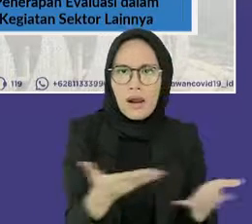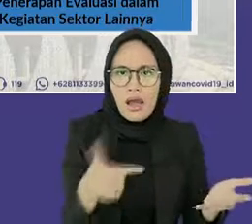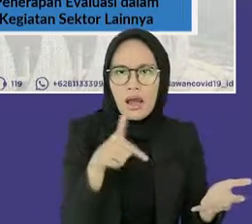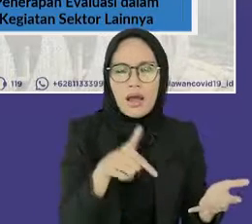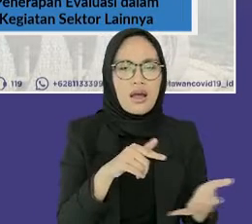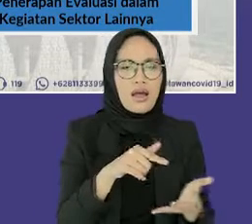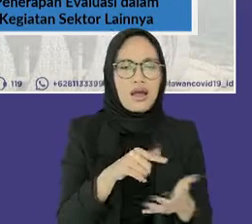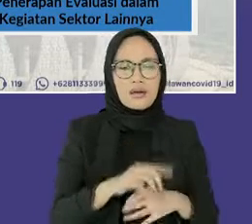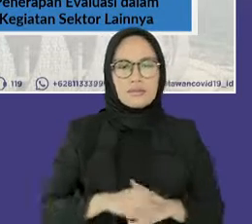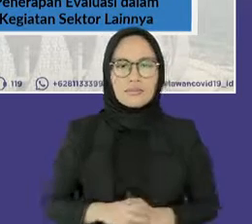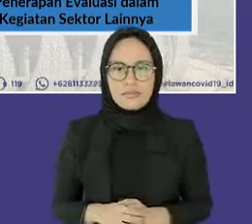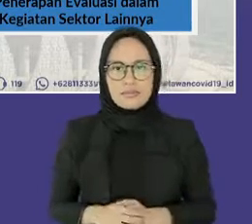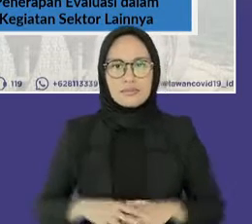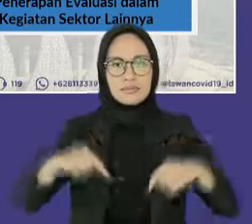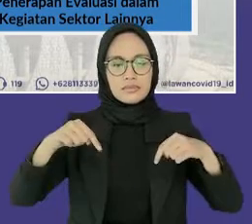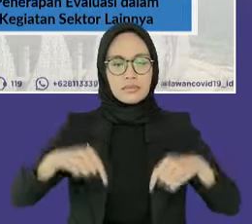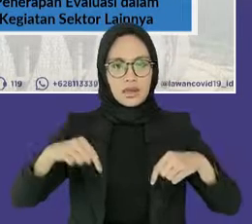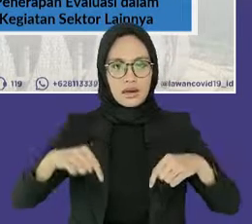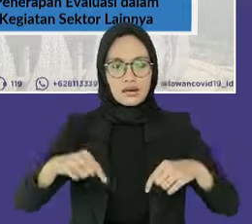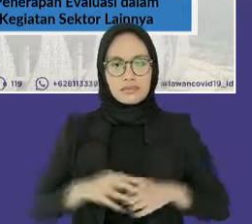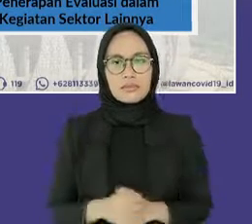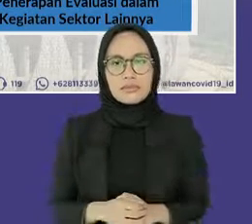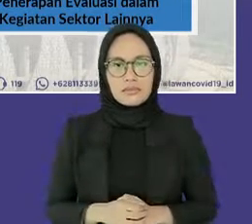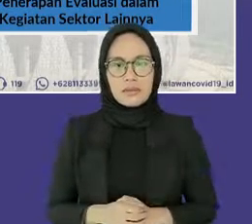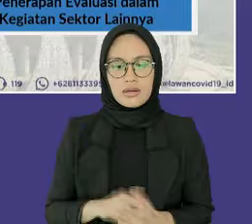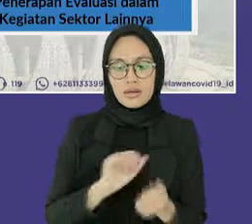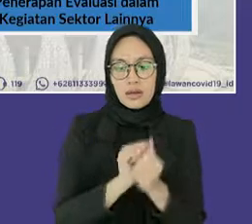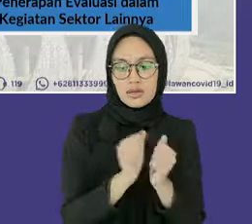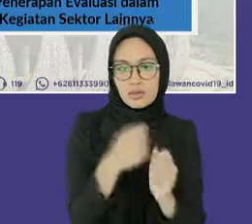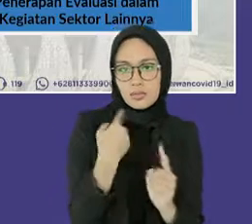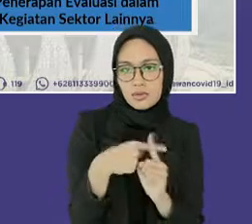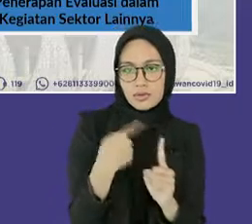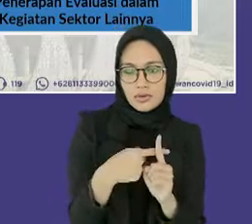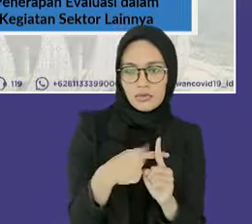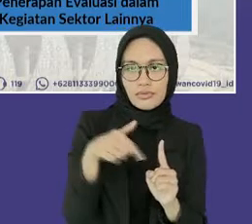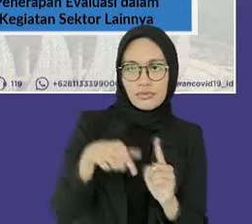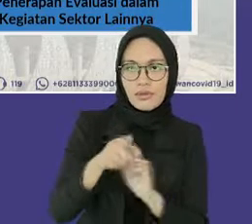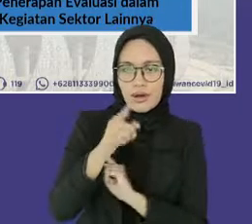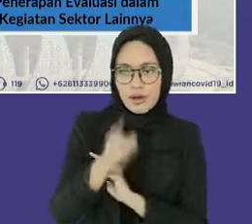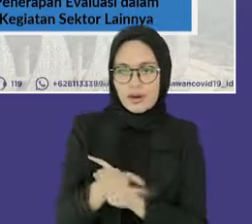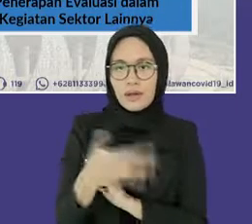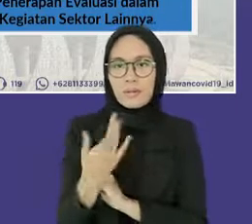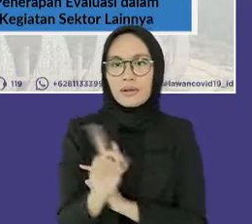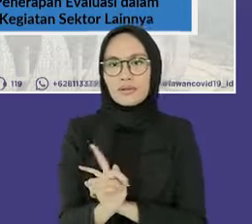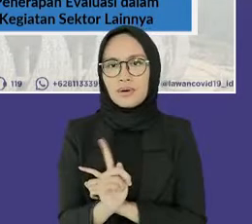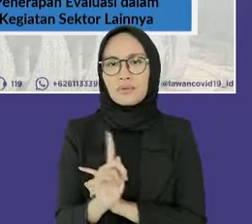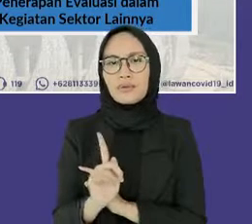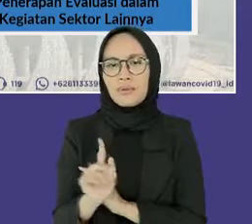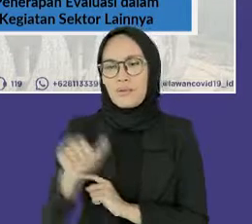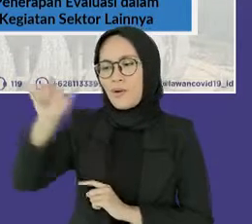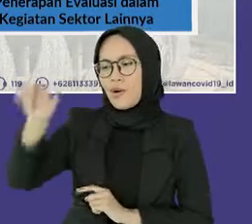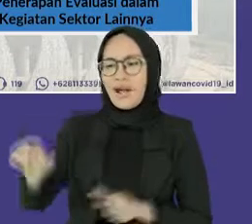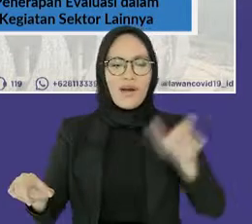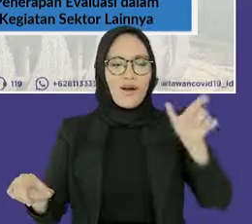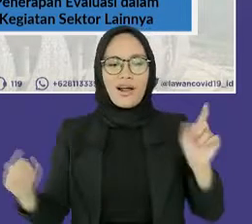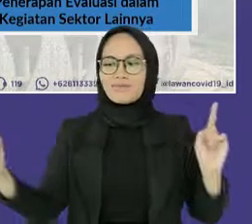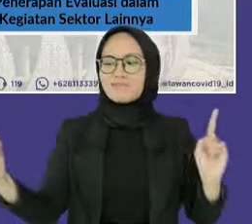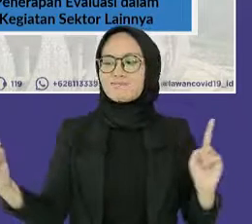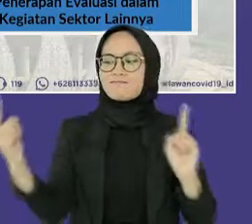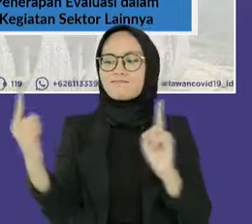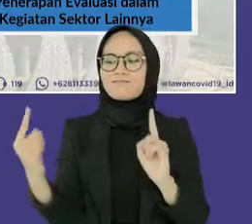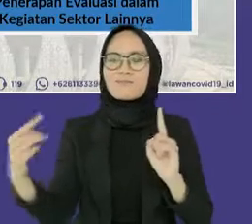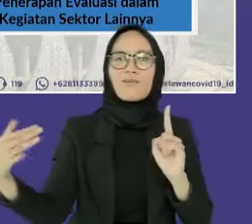melaporkan bahwa munculnya kasus positif yang ada akibat adanya interaksi antar peserta dalam kamar